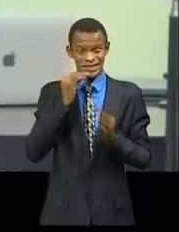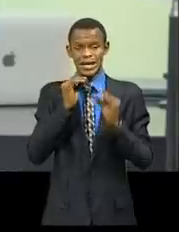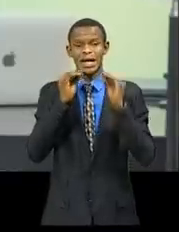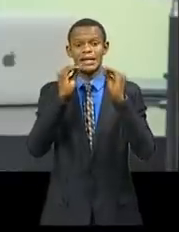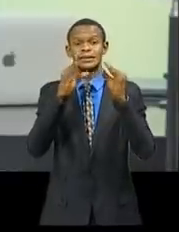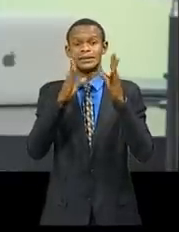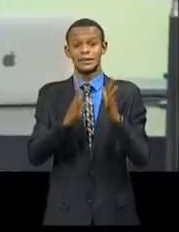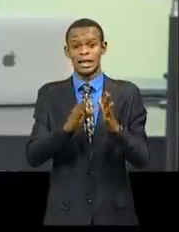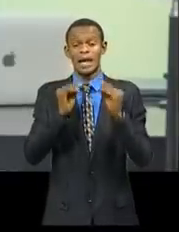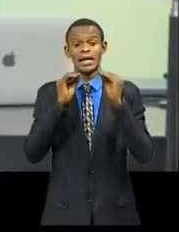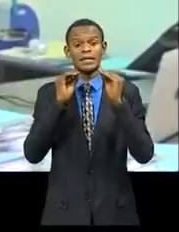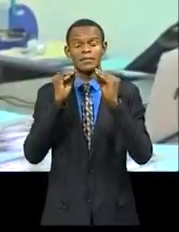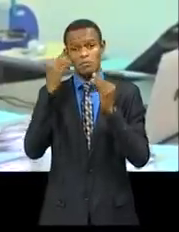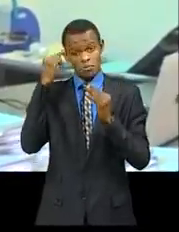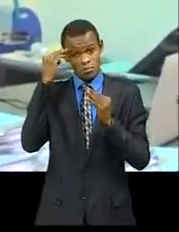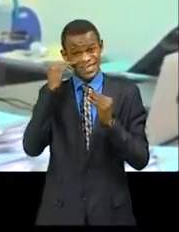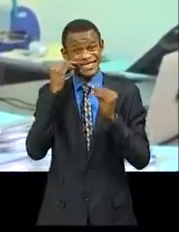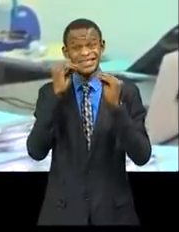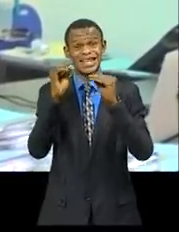après débat et délibération.